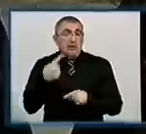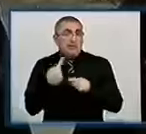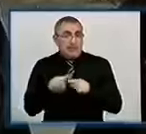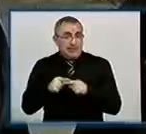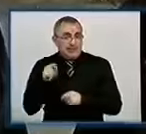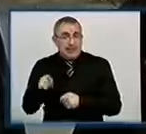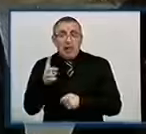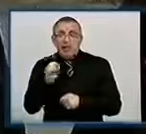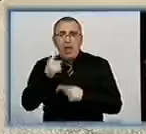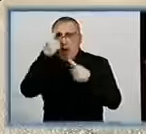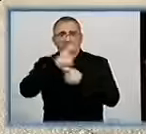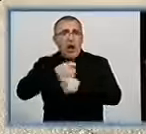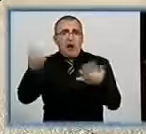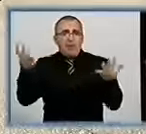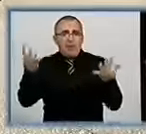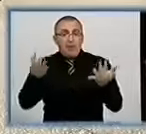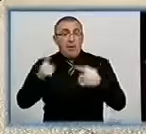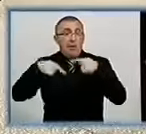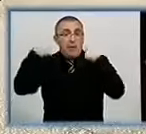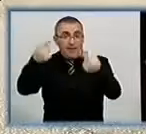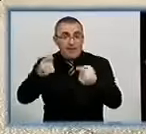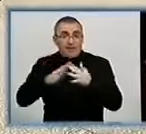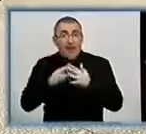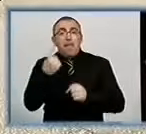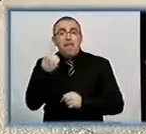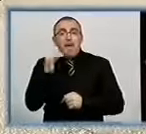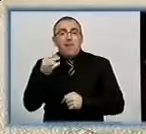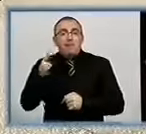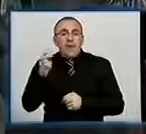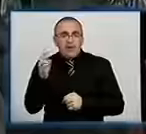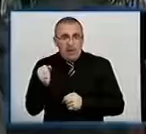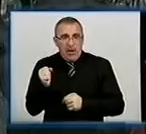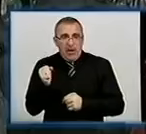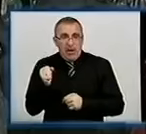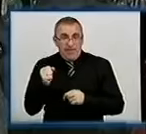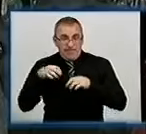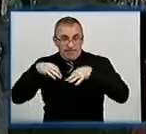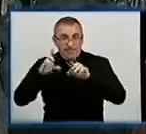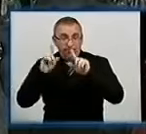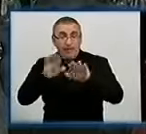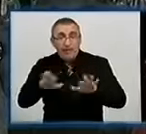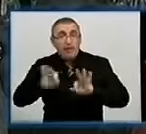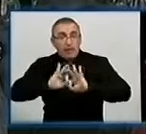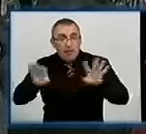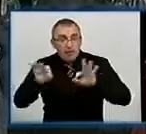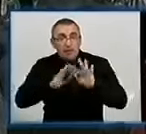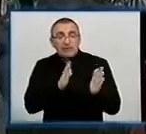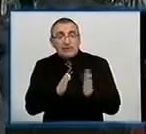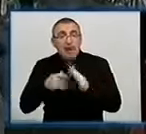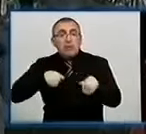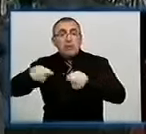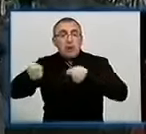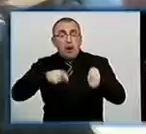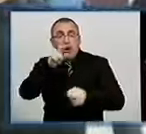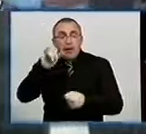не афішується. Наступний пункт – село Первозванівка. Учасники автопробігу розповіли місцевим дітлахам про статистику торгівлі